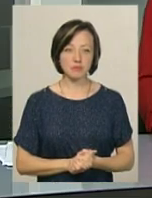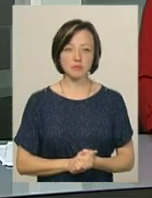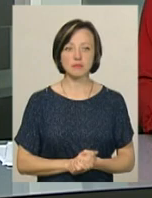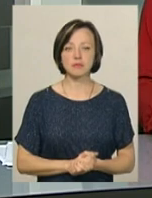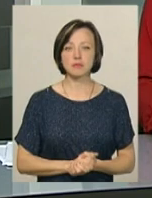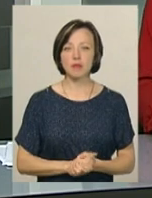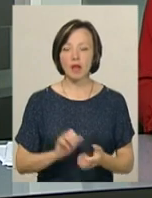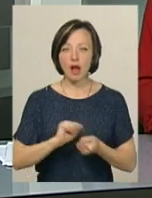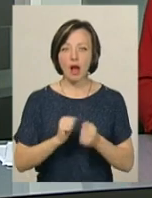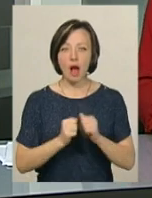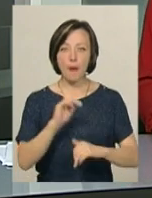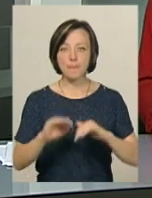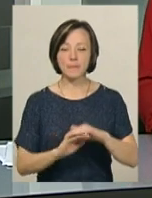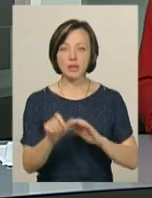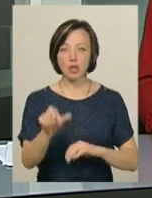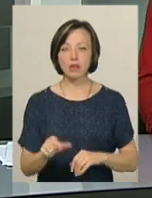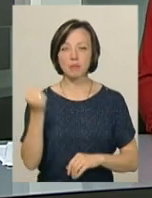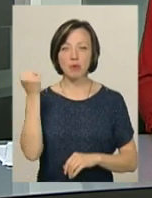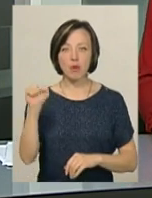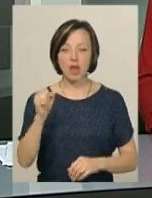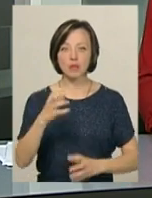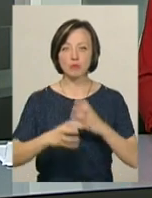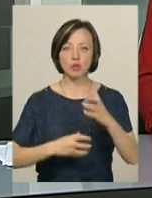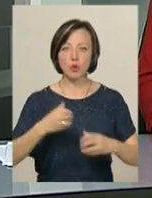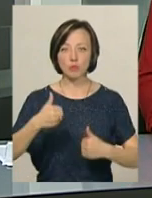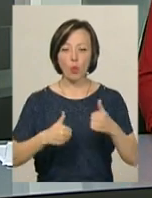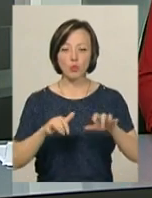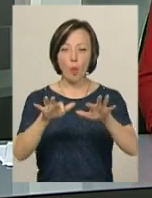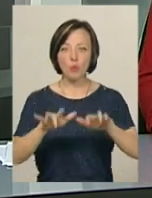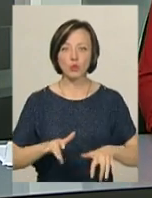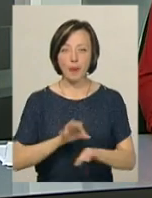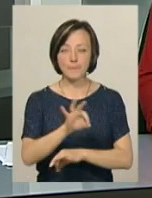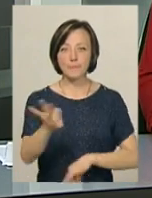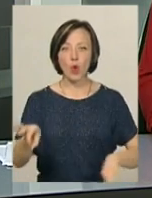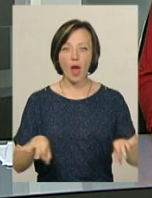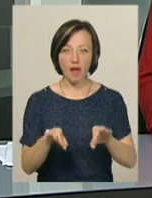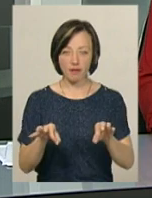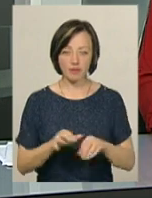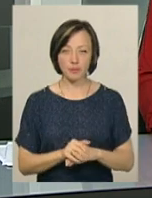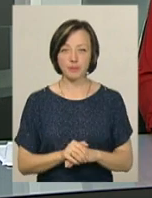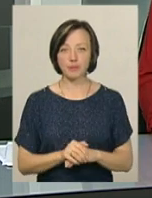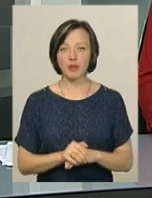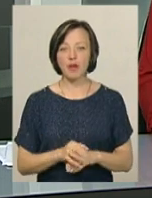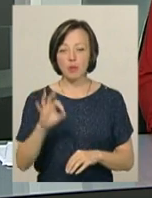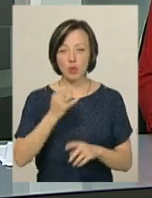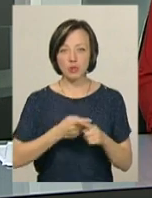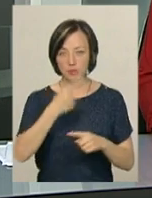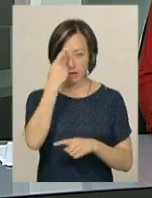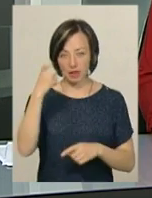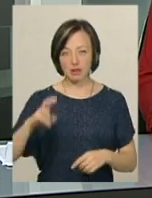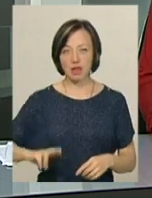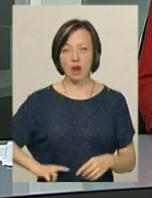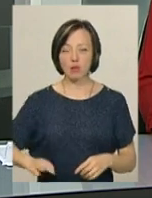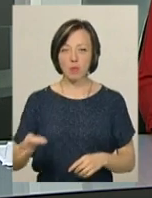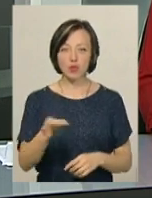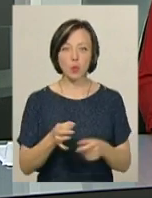Кам'янчанка перемогла на міжнародному конкурсі комп'ютерних проєктів «Інфоматрікс-2018». Про це повідомив директор